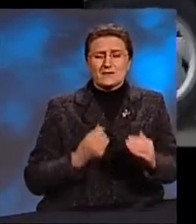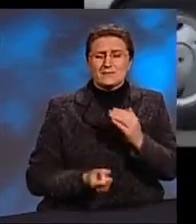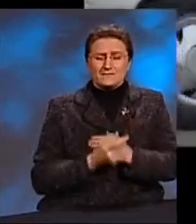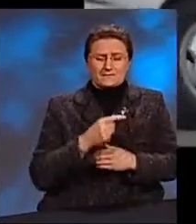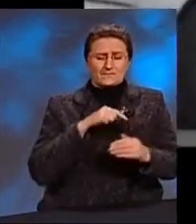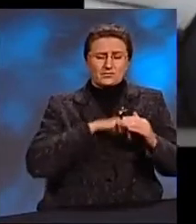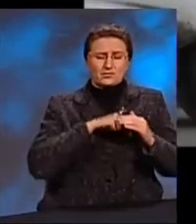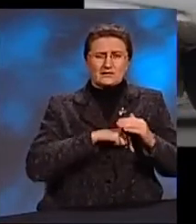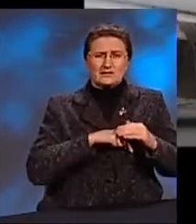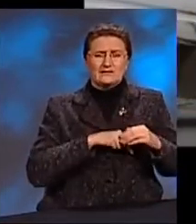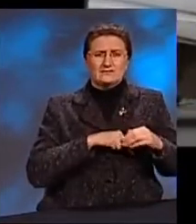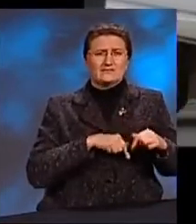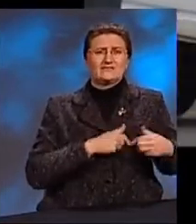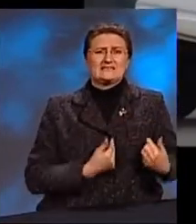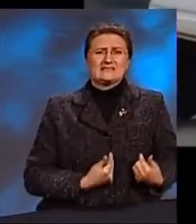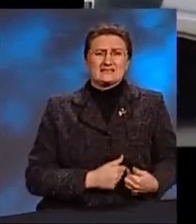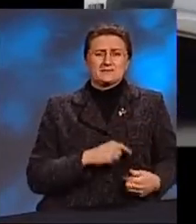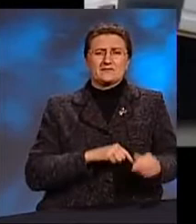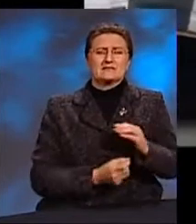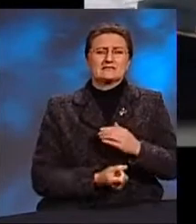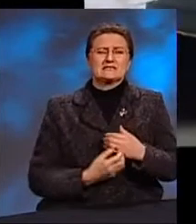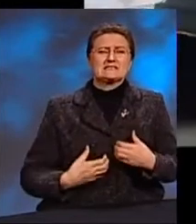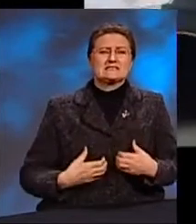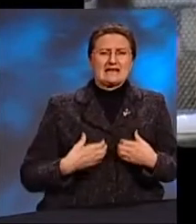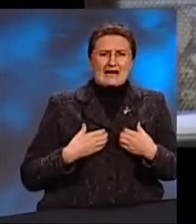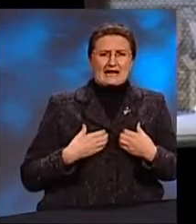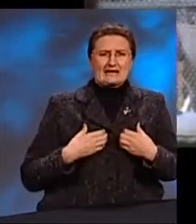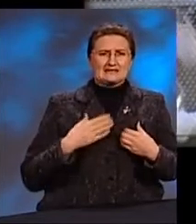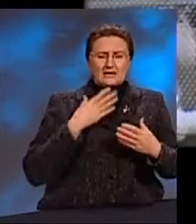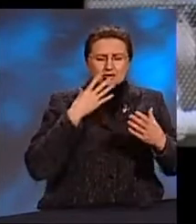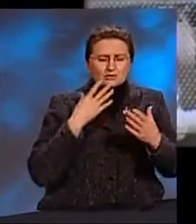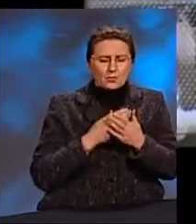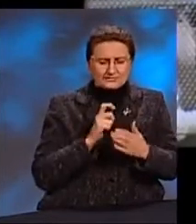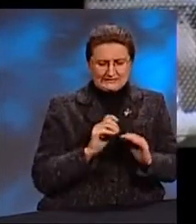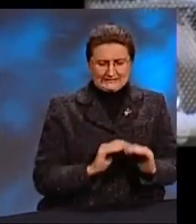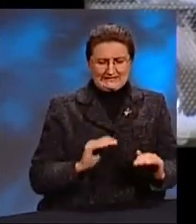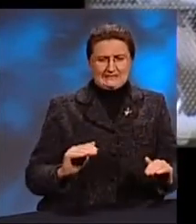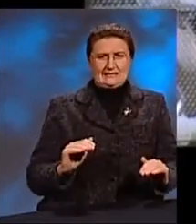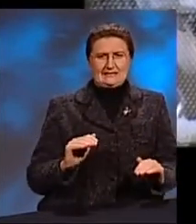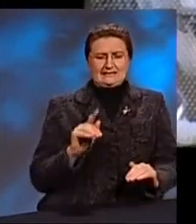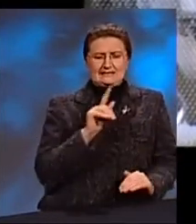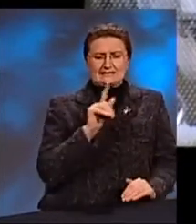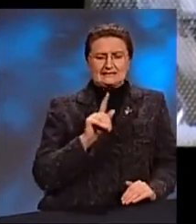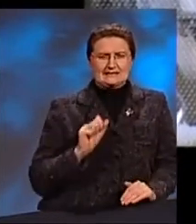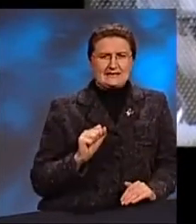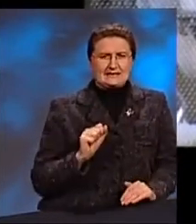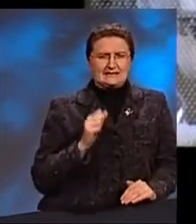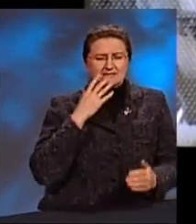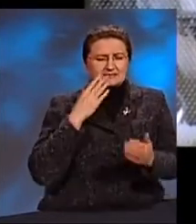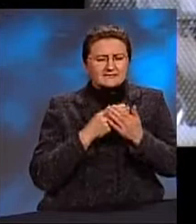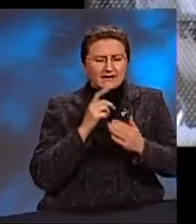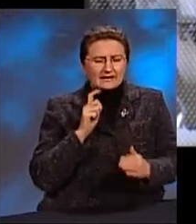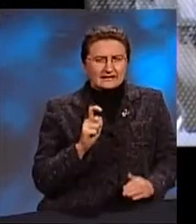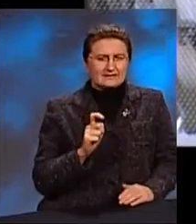в сердце страх за собственных детей, из-за своих